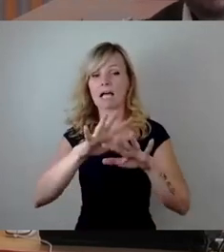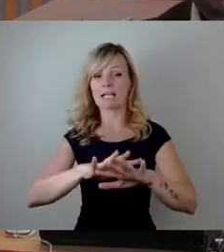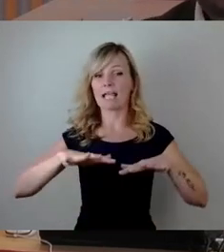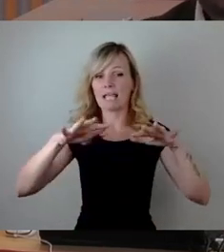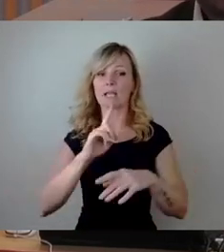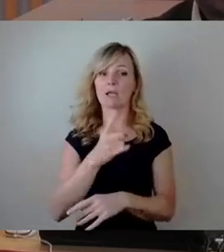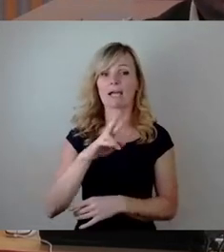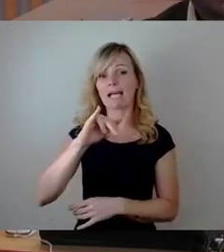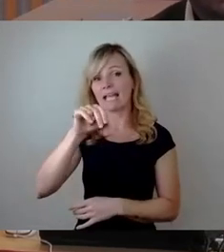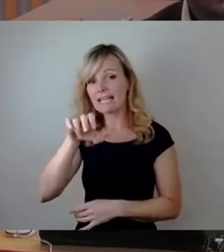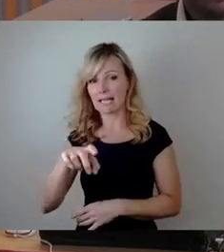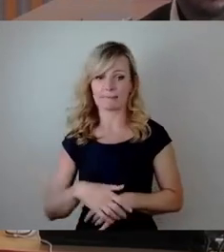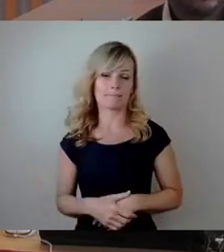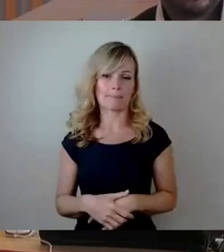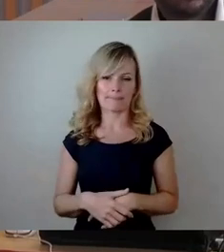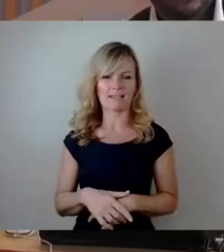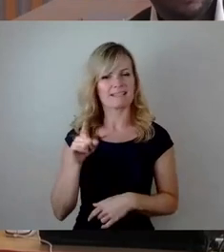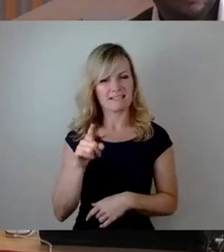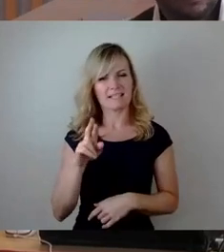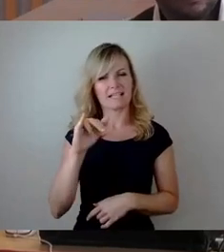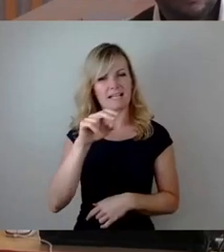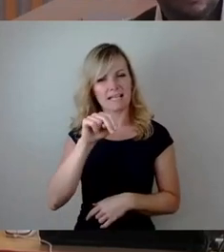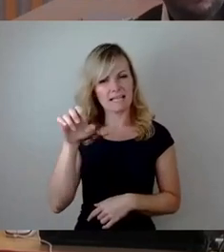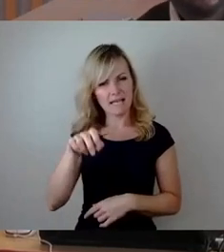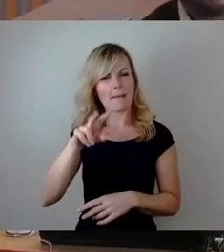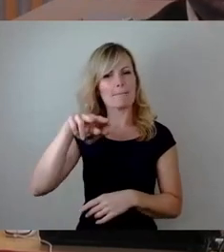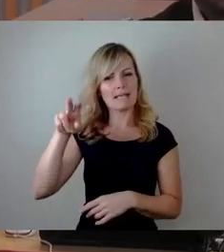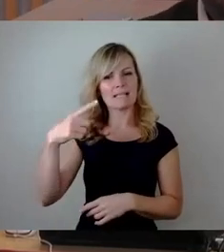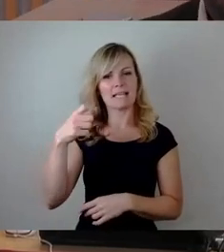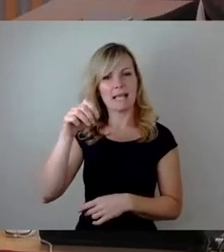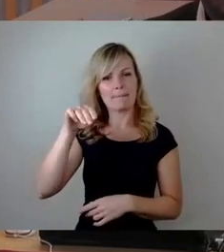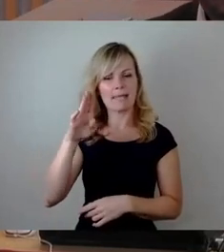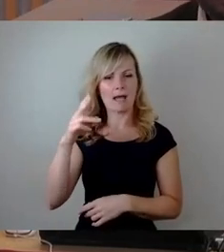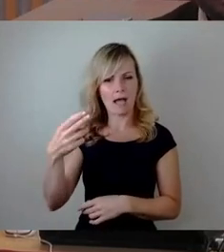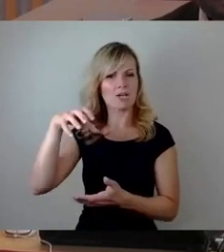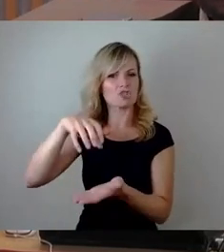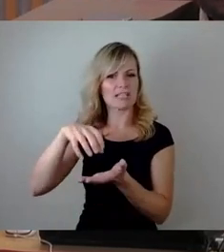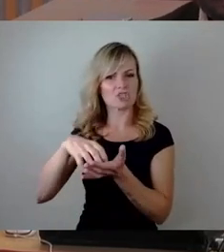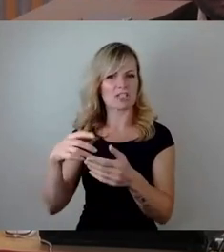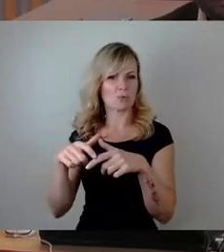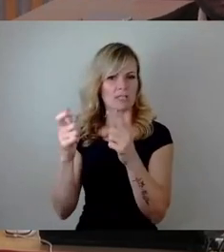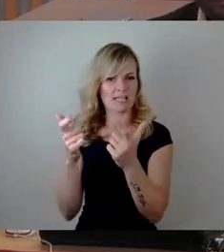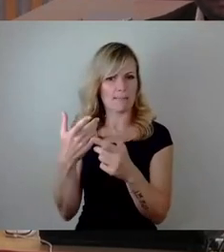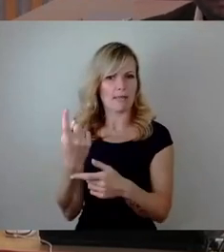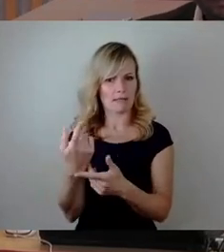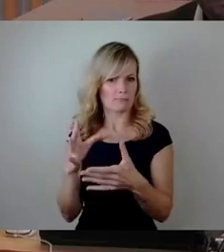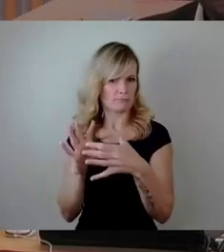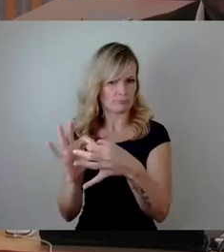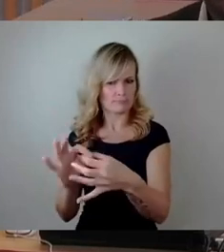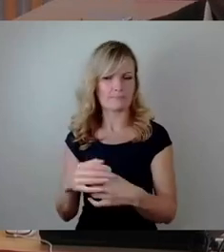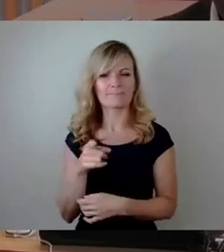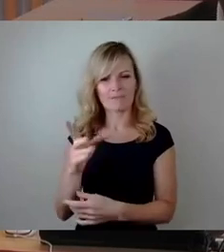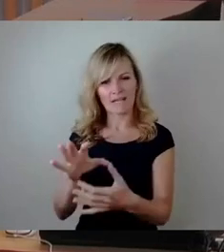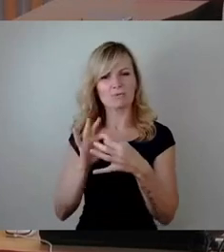ja vom städtischen Unternehmen der Messe GmbH betrieben. Und in diesem Zusammenhang gab es ja eine ganze Reihe von